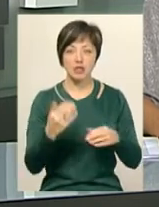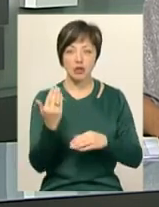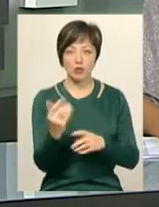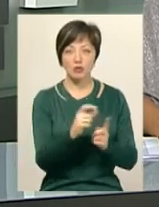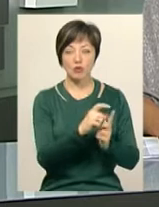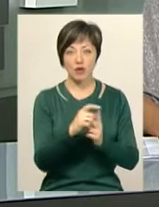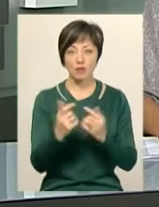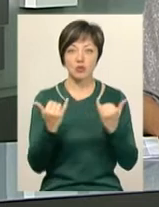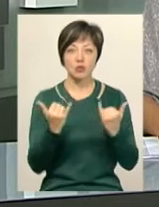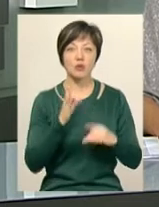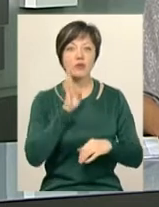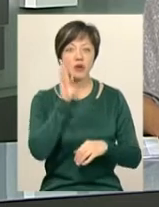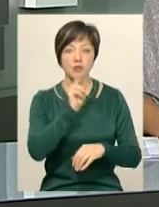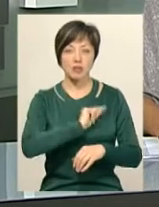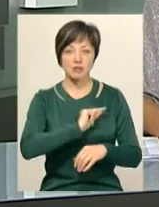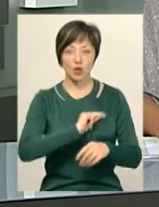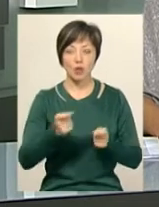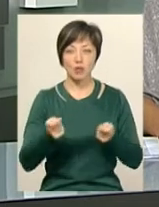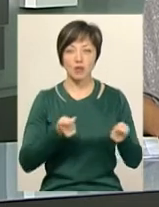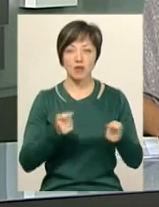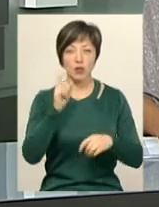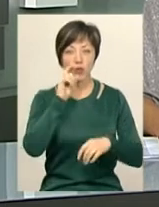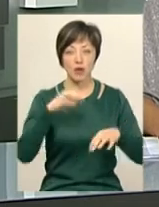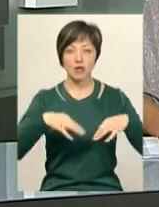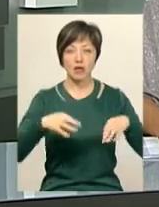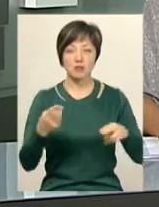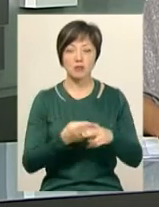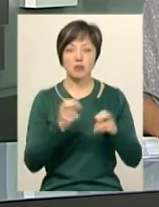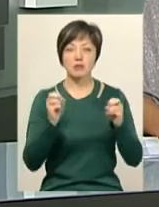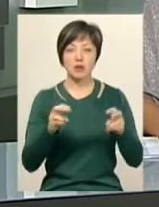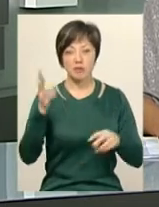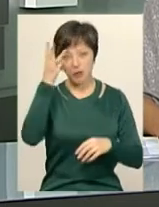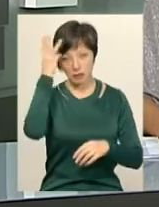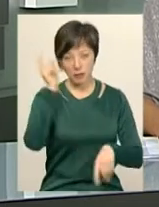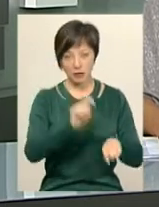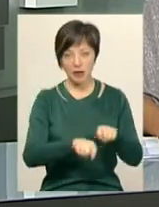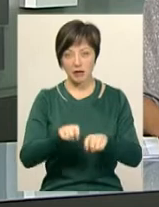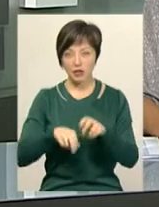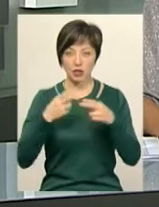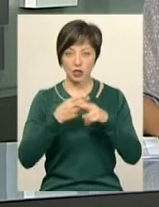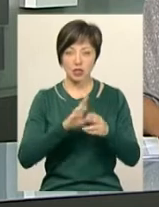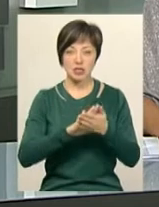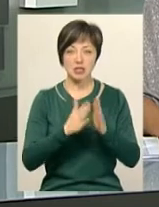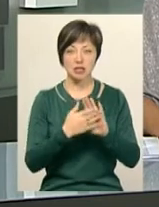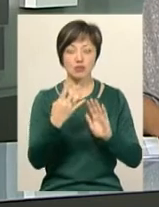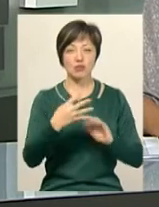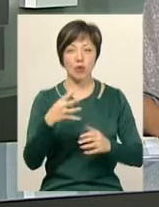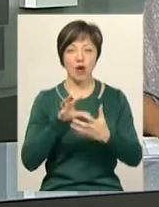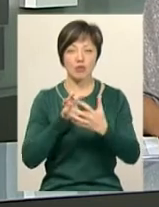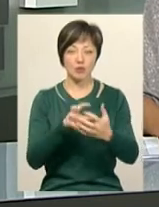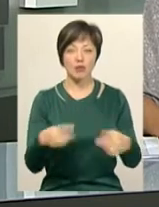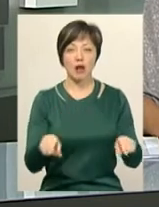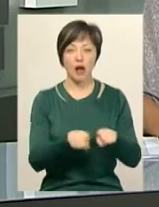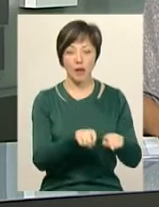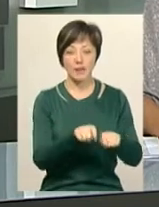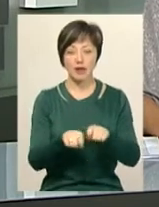його словами, сьогодні вранці працівники управління Укртрансбезпеки в обласному центрі перевірили технічний стан 40 автобусів. Така ж